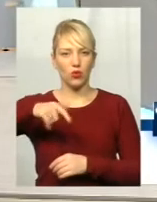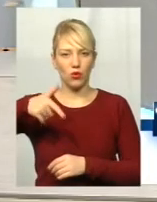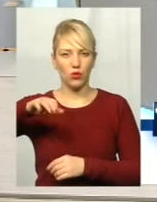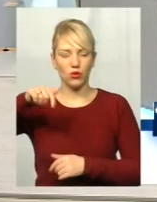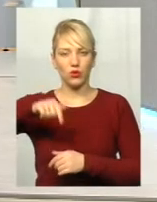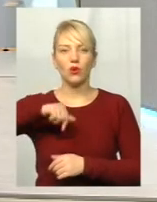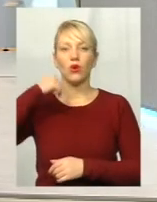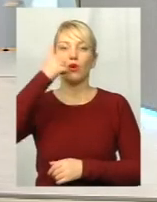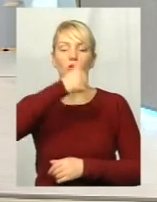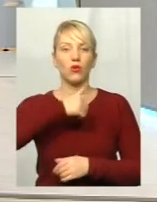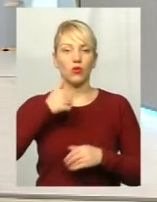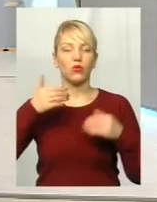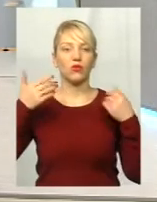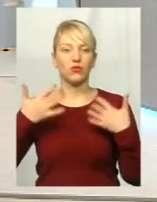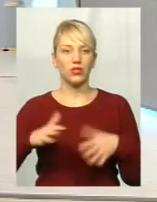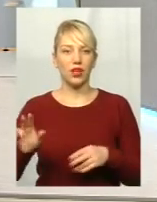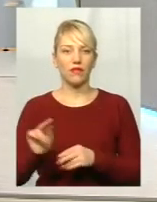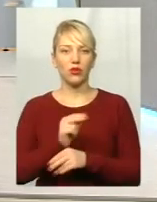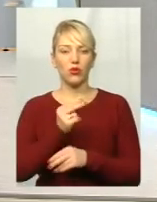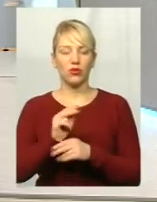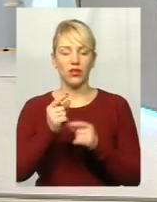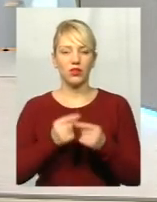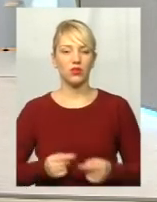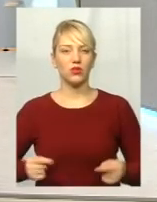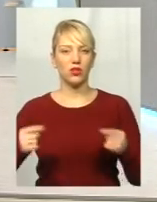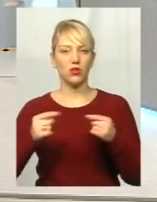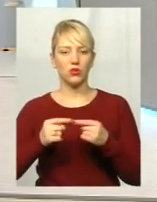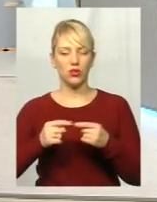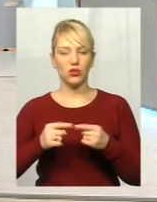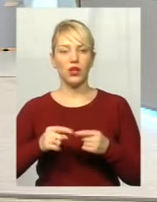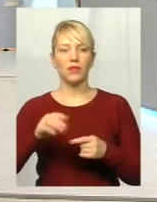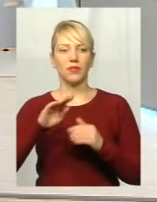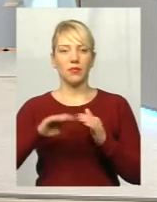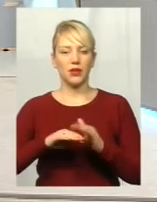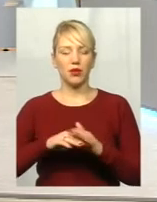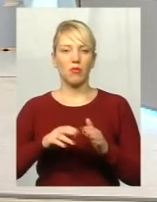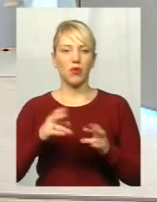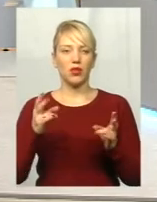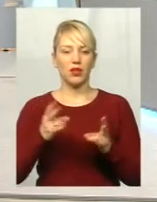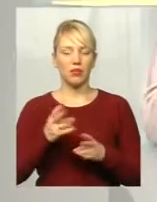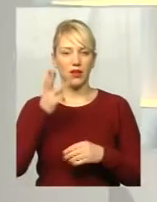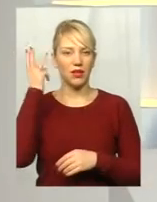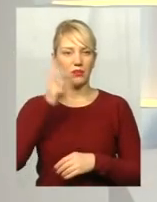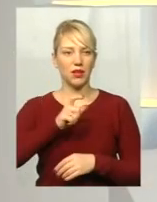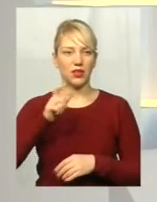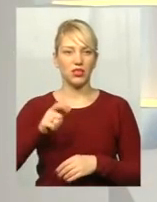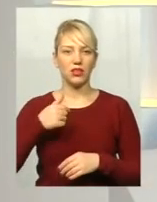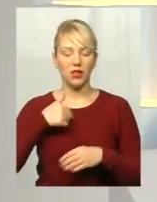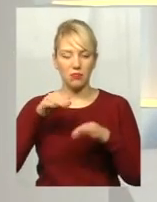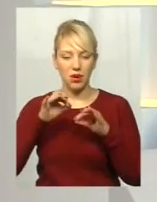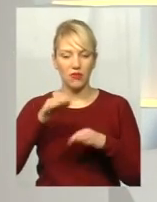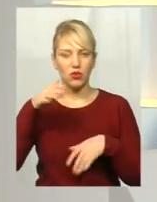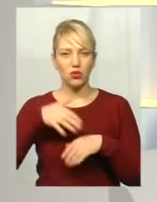вже відкоригувати остаточну маршрутну мережу під потреби хмельничан. Тобто я правильно зрозумів, що